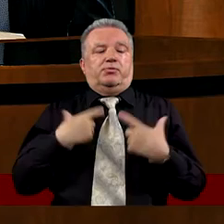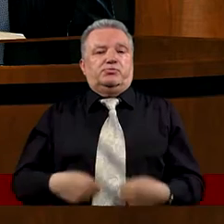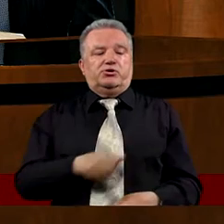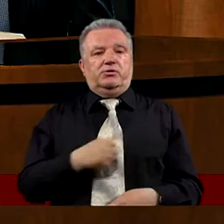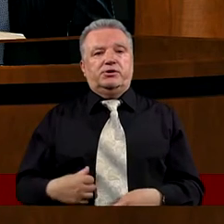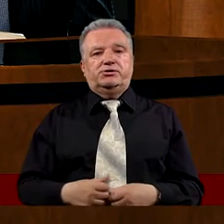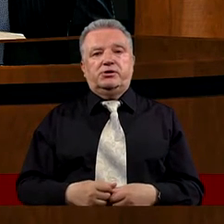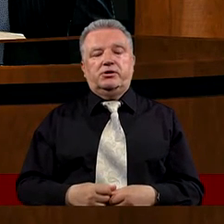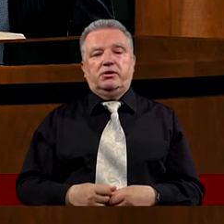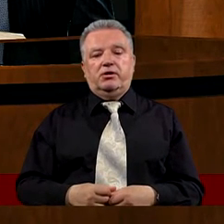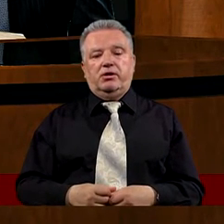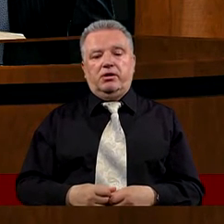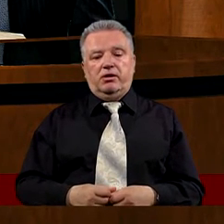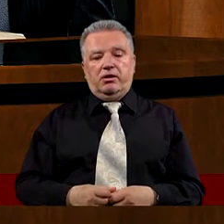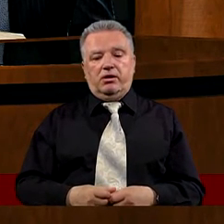spodziewać?